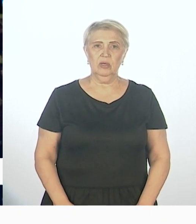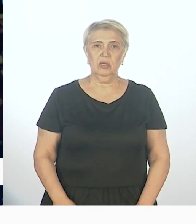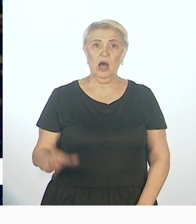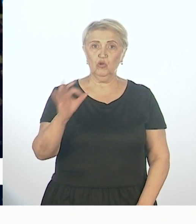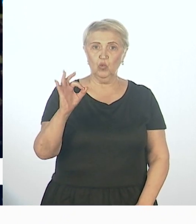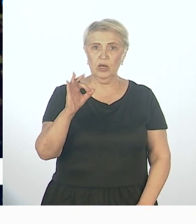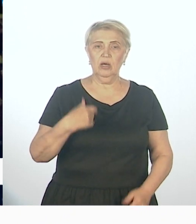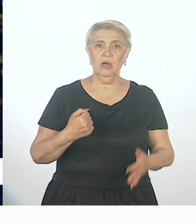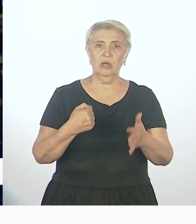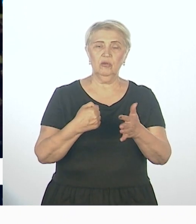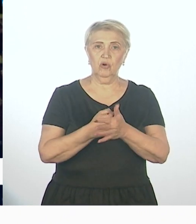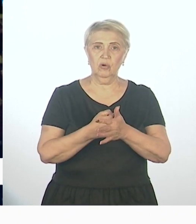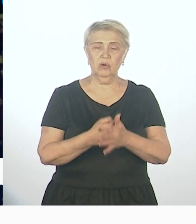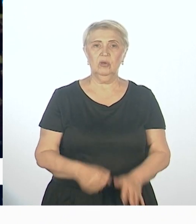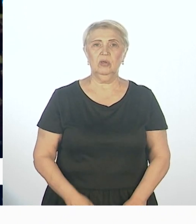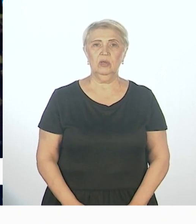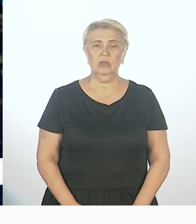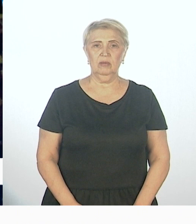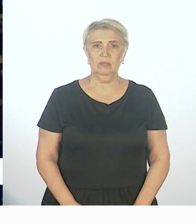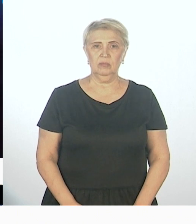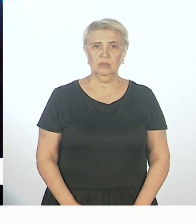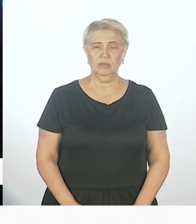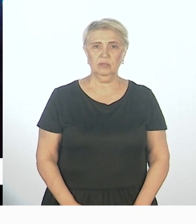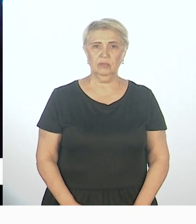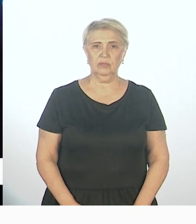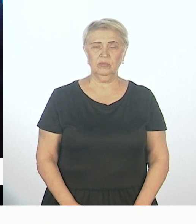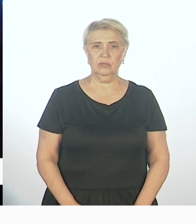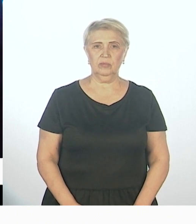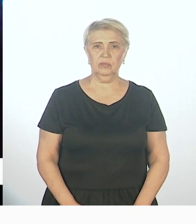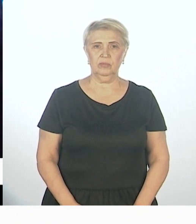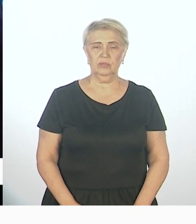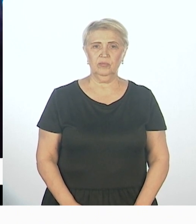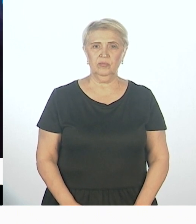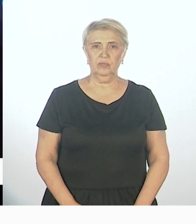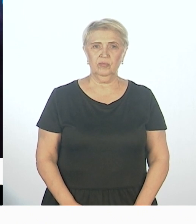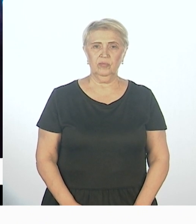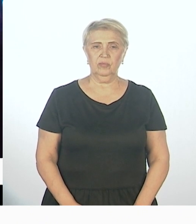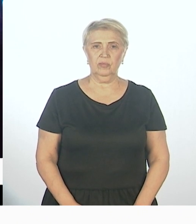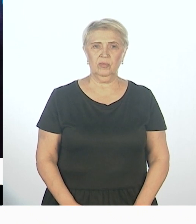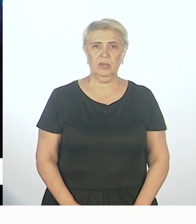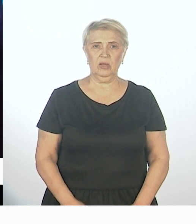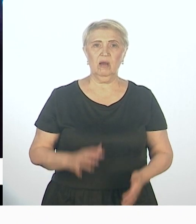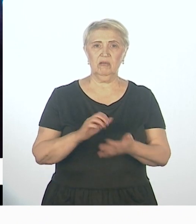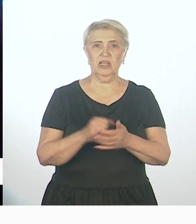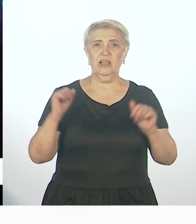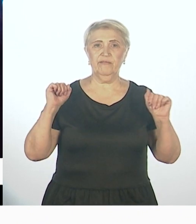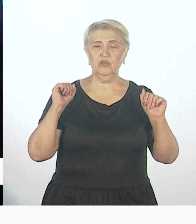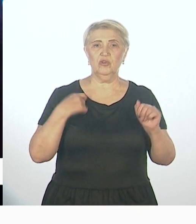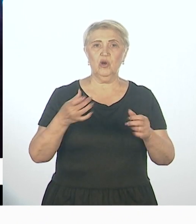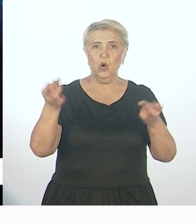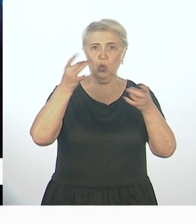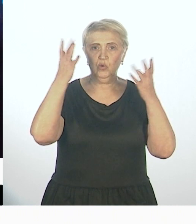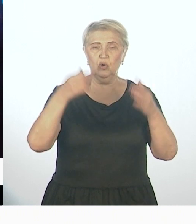нуля, ну, нуля это, наверное, слишком, от доступного ребенку возраста занятий физической культурой до